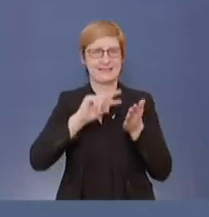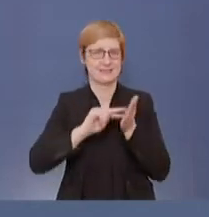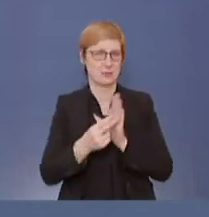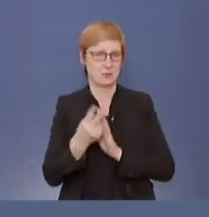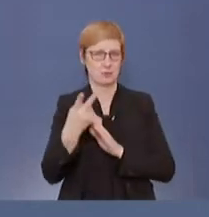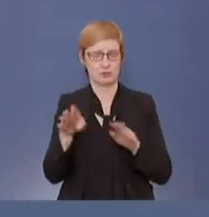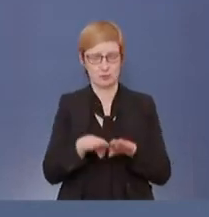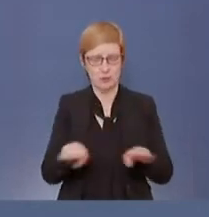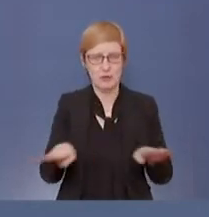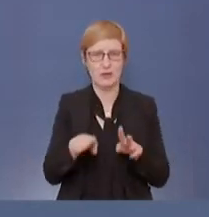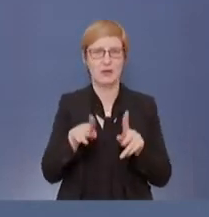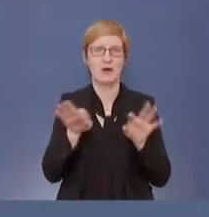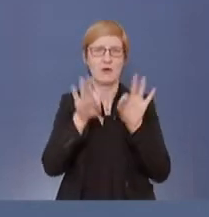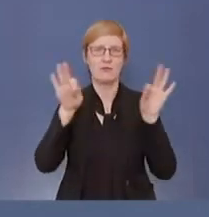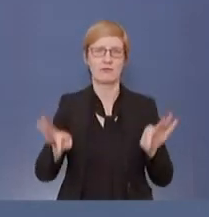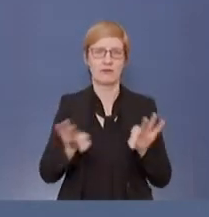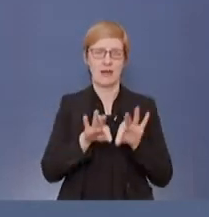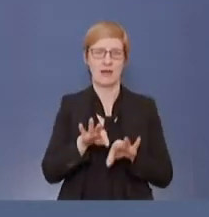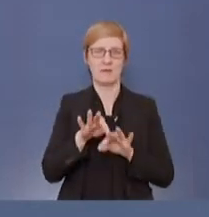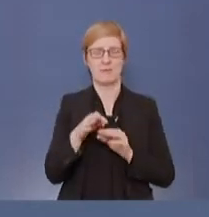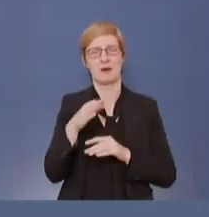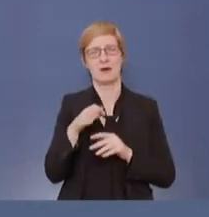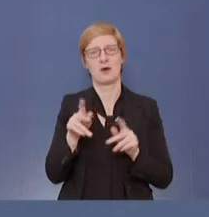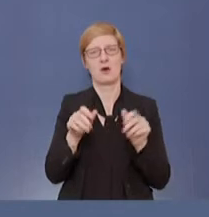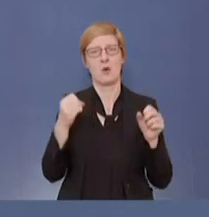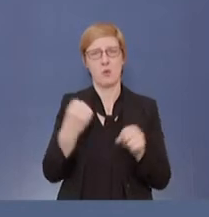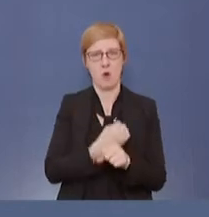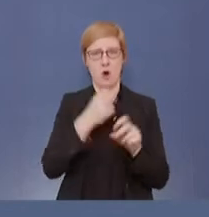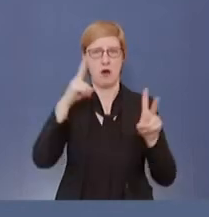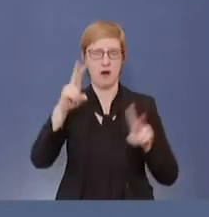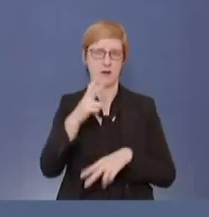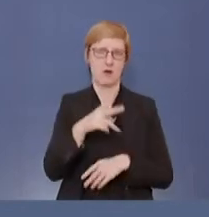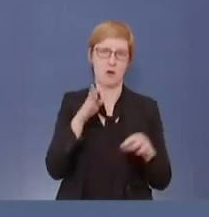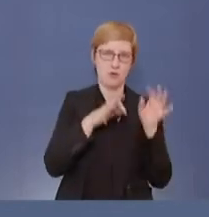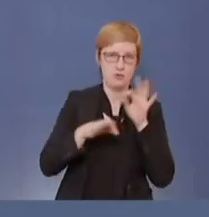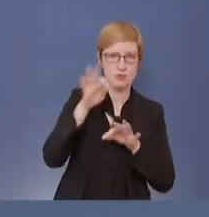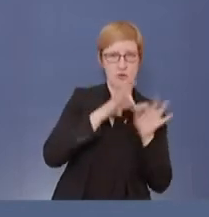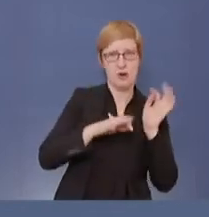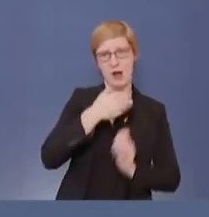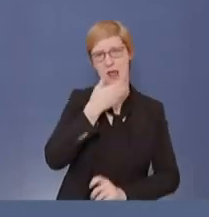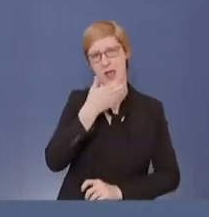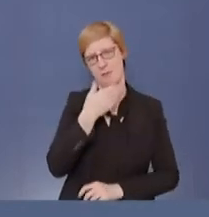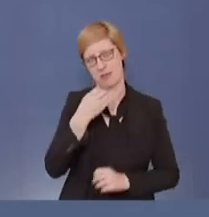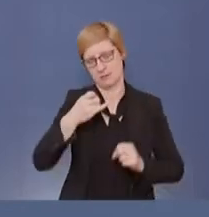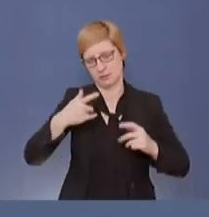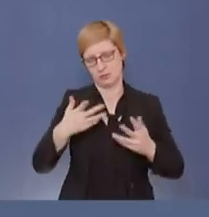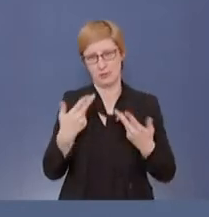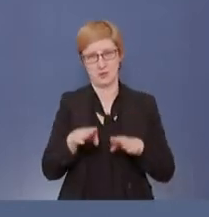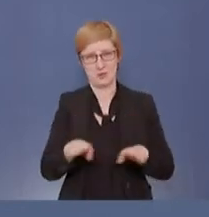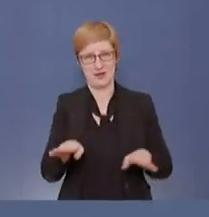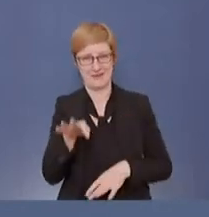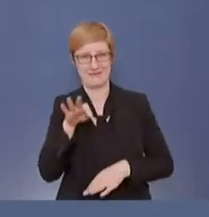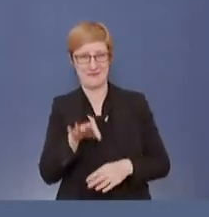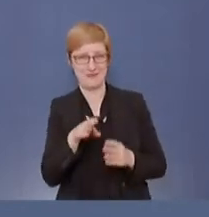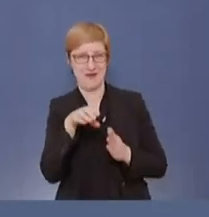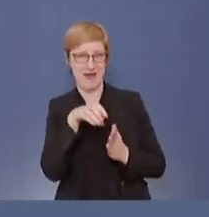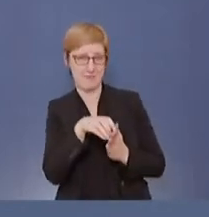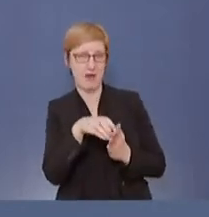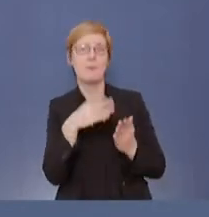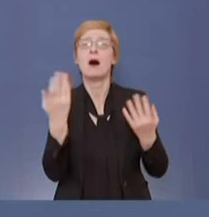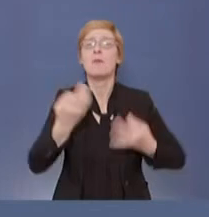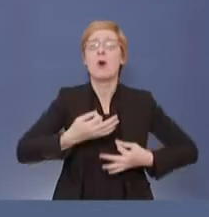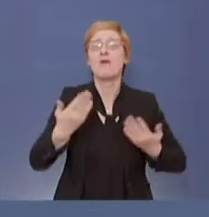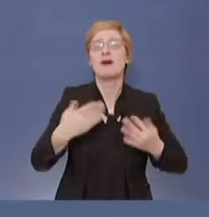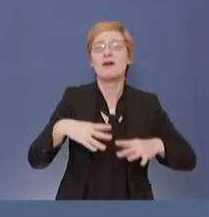ist das Framework von Google und Apple. Und das ist die Voraussetzung, dafür ist die freiwillige Einwilligung